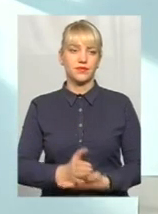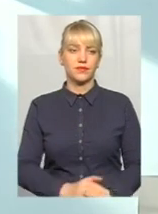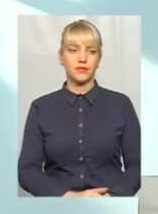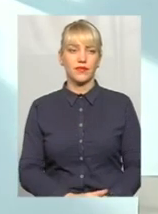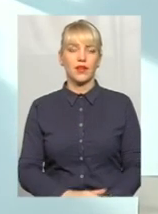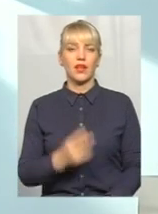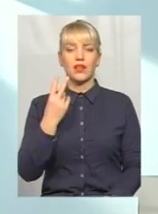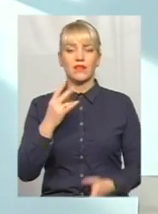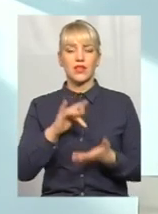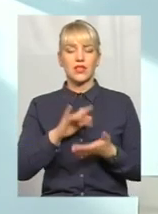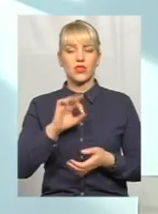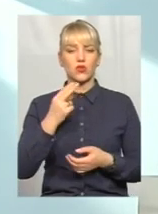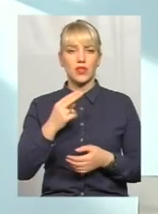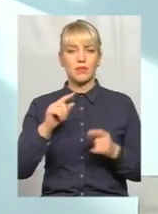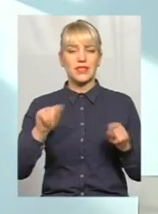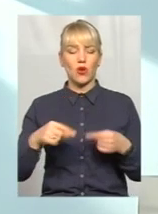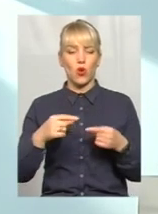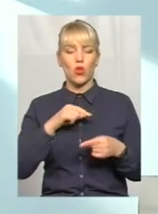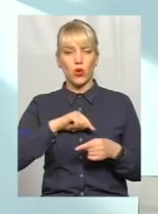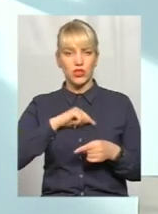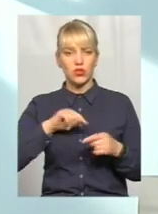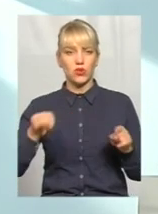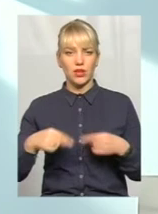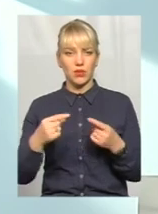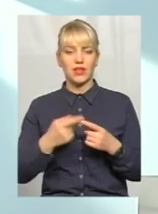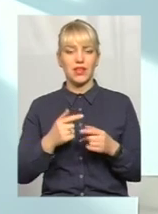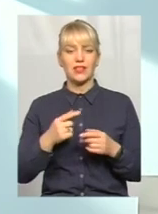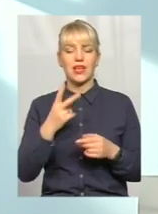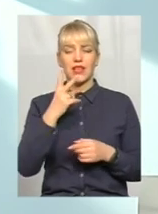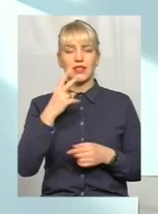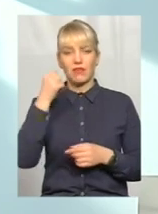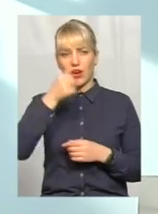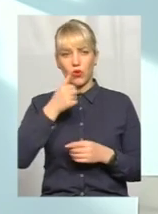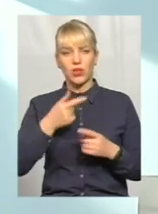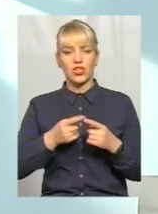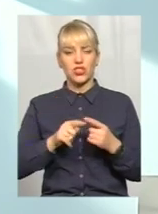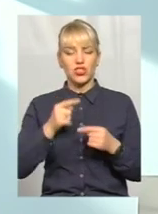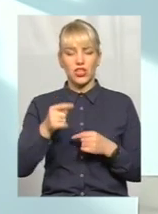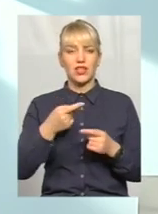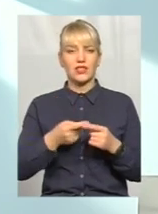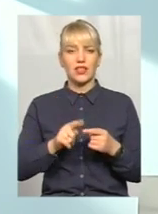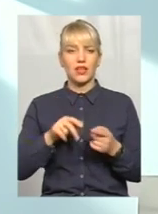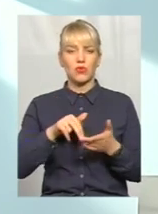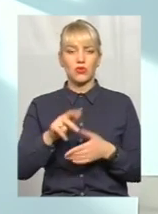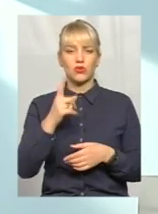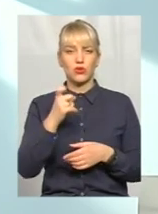центри соціально-психологічної реабілітації. За минулий рік через них пройшло 116 дітей.